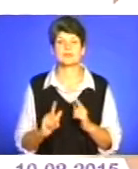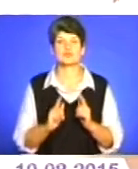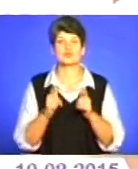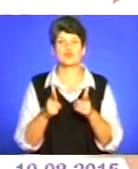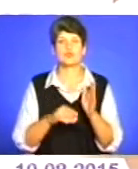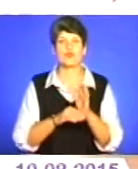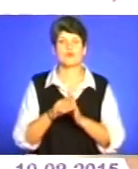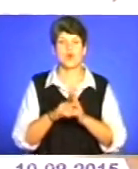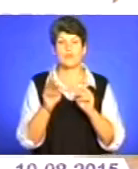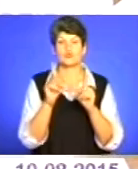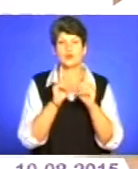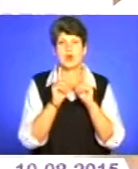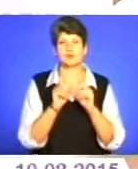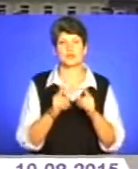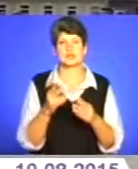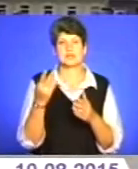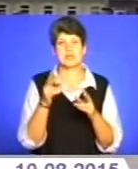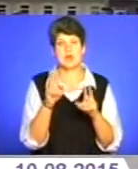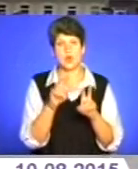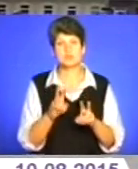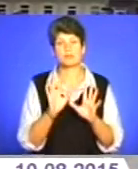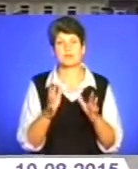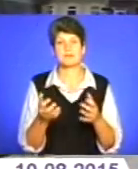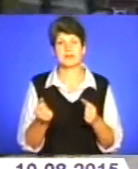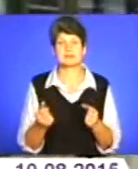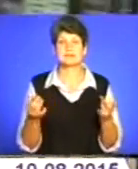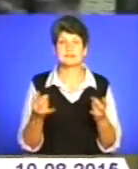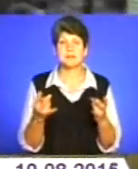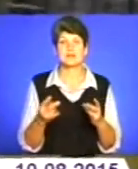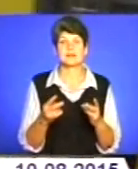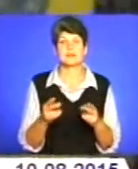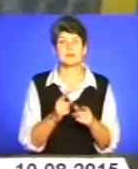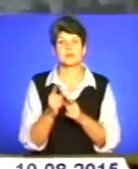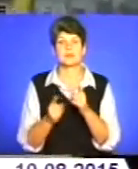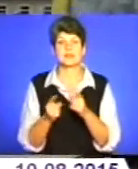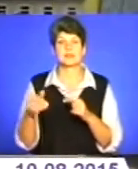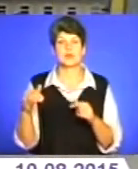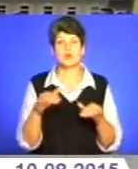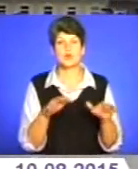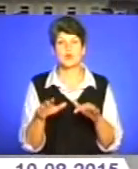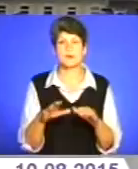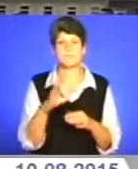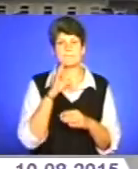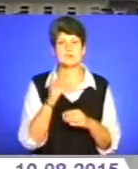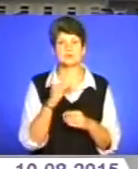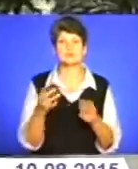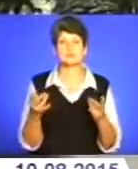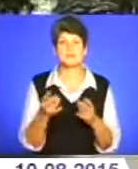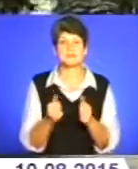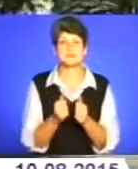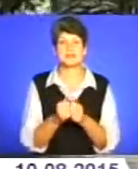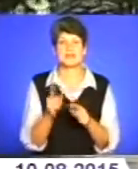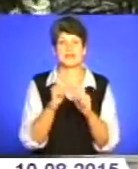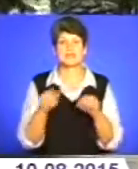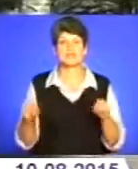Верховну Раду на розгляд і буде прийнятий. Варто відкоригувати й рух маршруток. Аби максимально врахувати усі нюанси, при міській раді